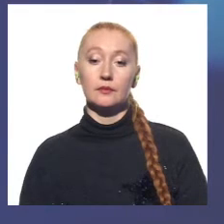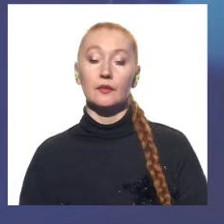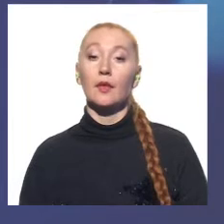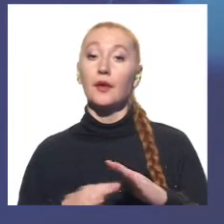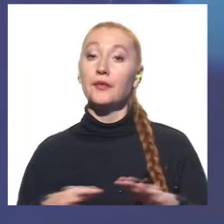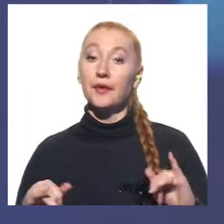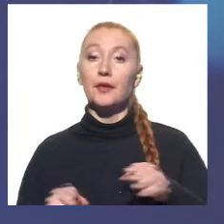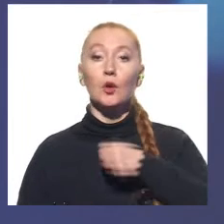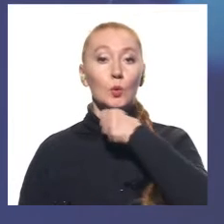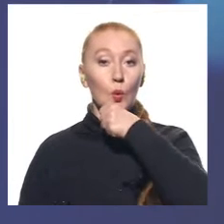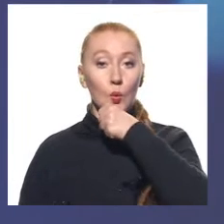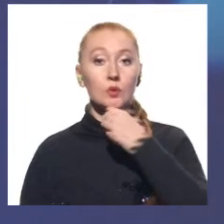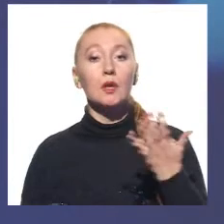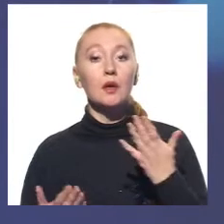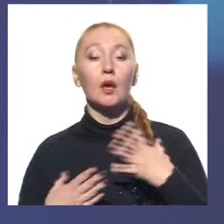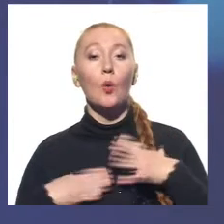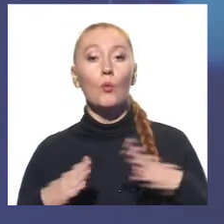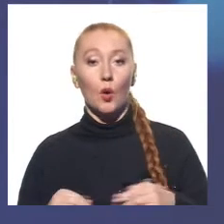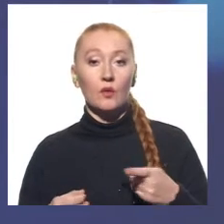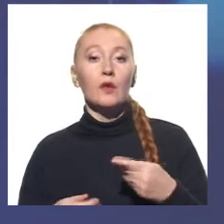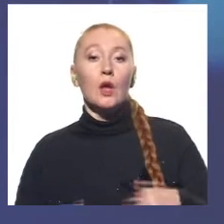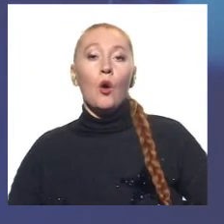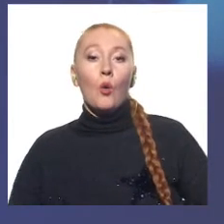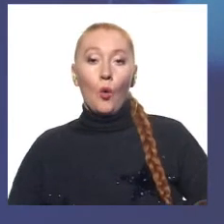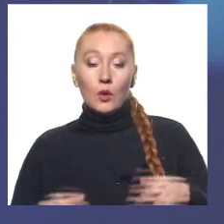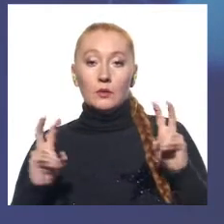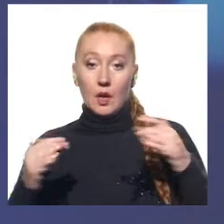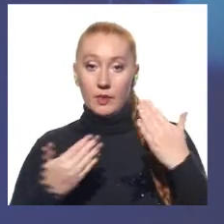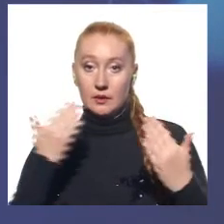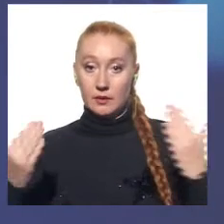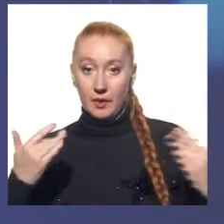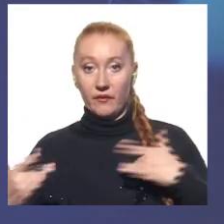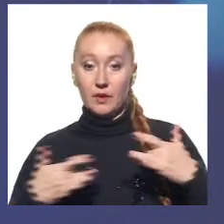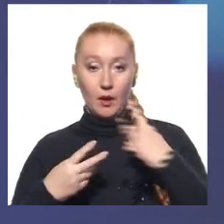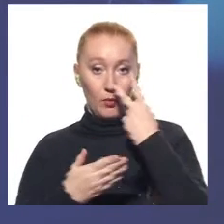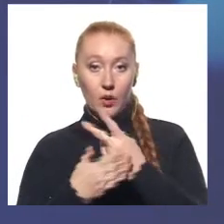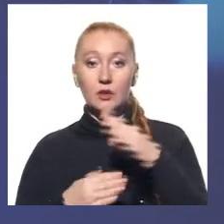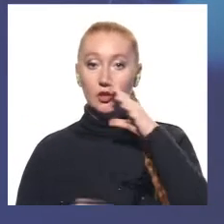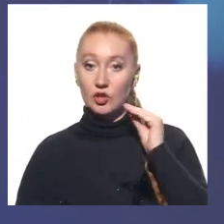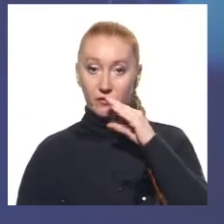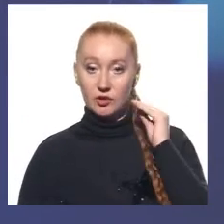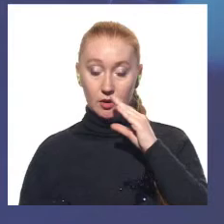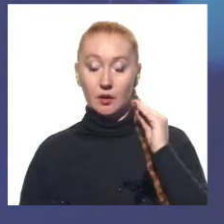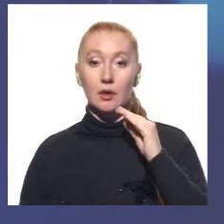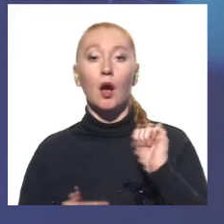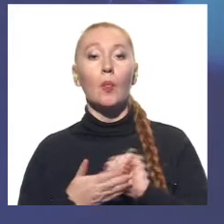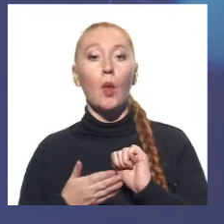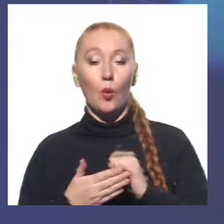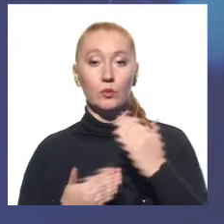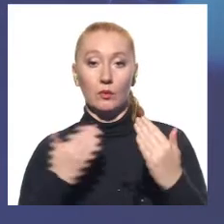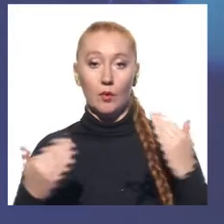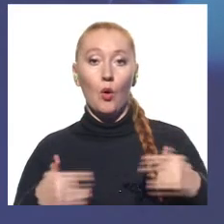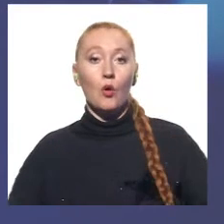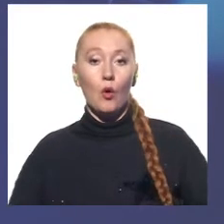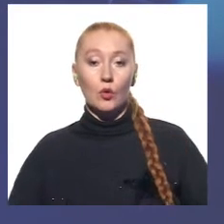Діти і дорослі, які помирають від голоду – тема спектаклю, який показали у театрі імені Шевченка. Документальні вистави